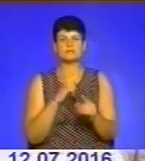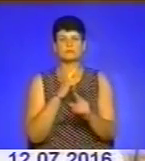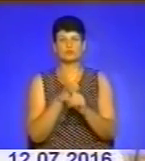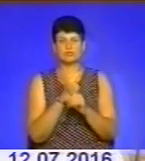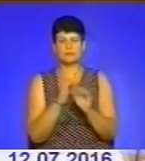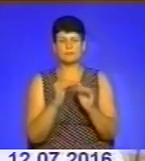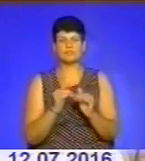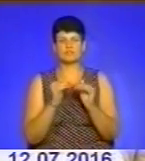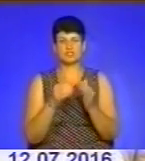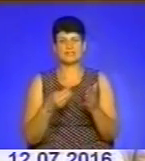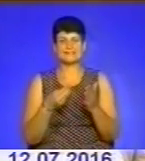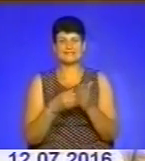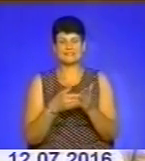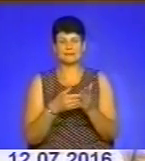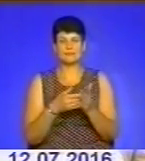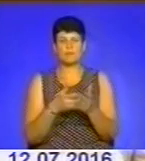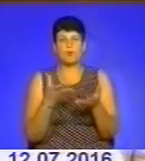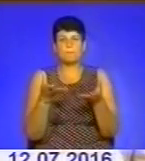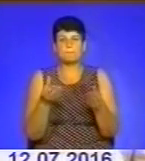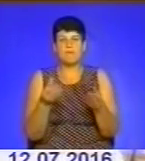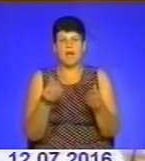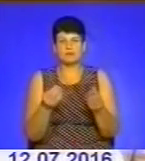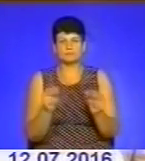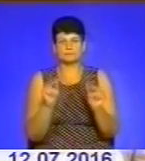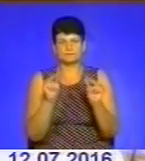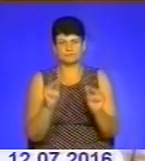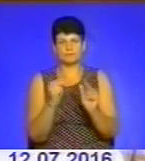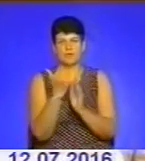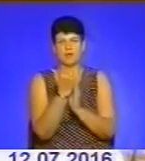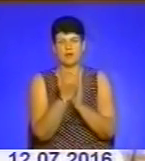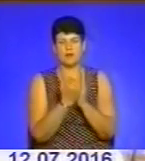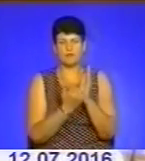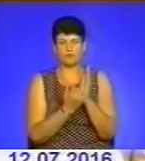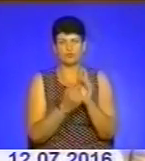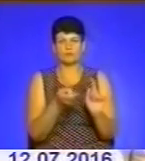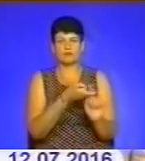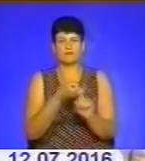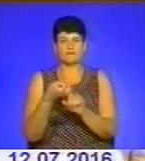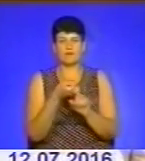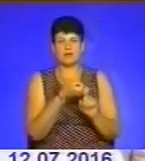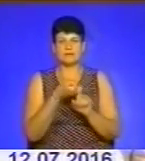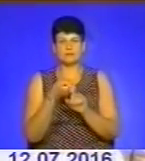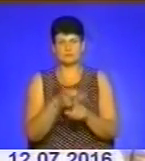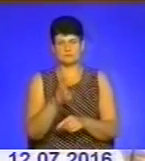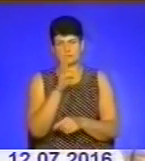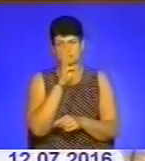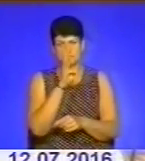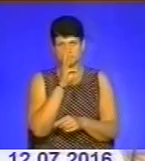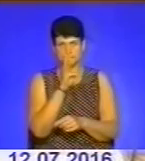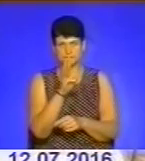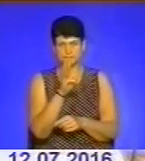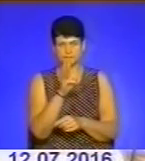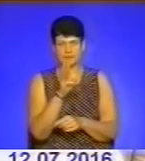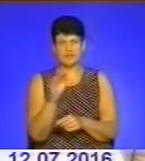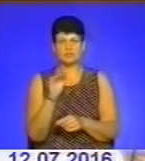підвищення цін і тарифів або м'якшого соціально справедливого графіку їх зросту, прив'язаного до темпу росту мінімальних заробітних плат на